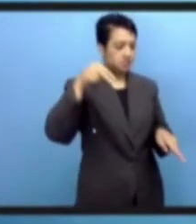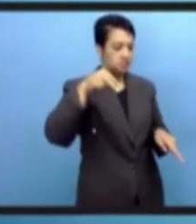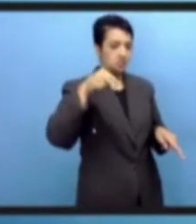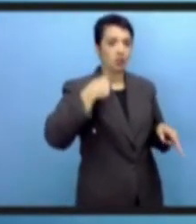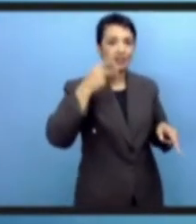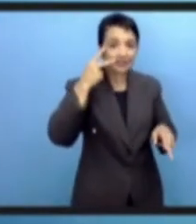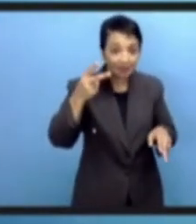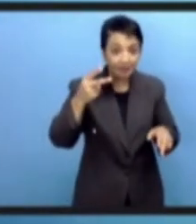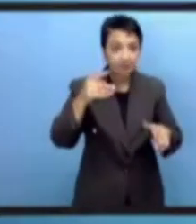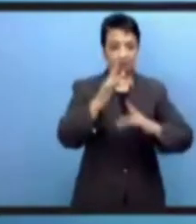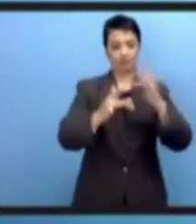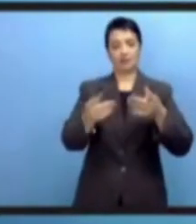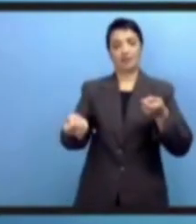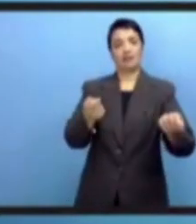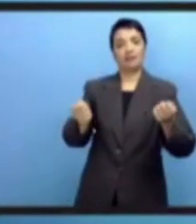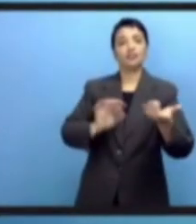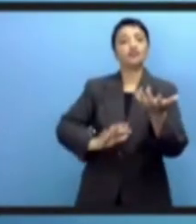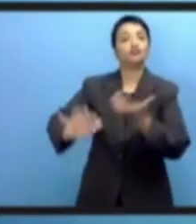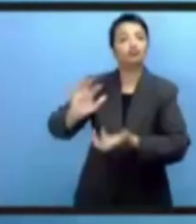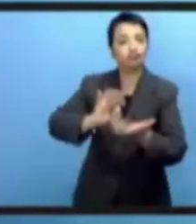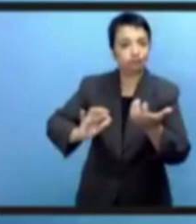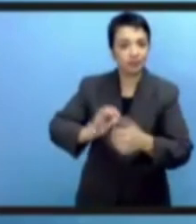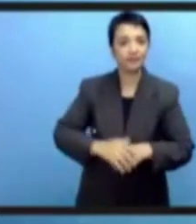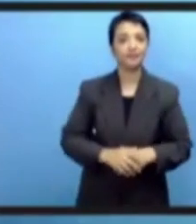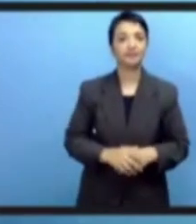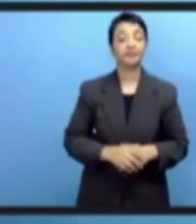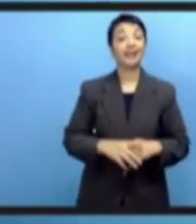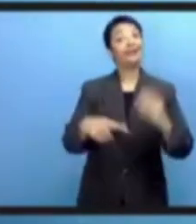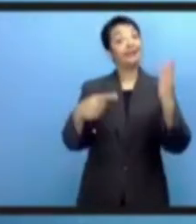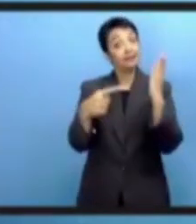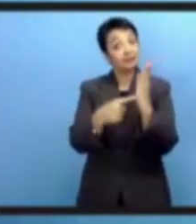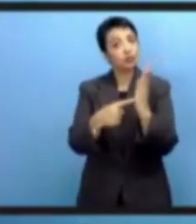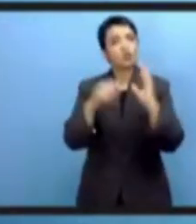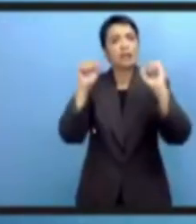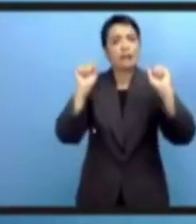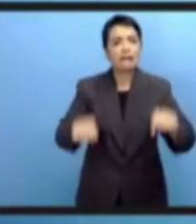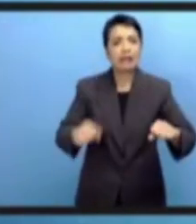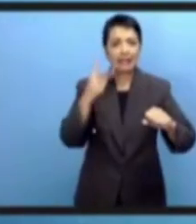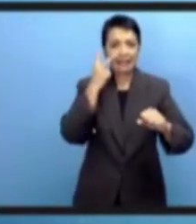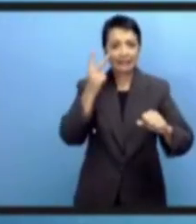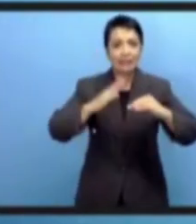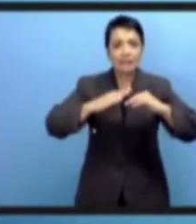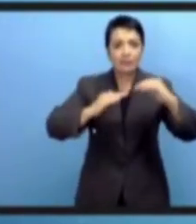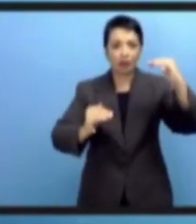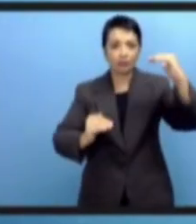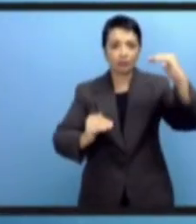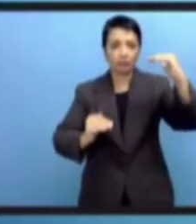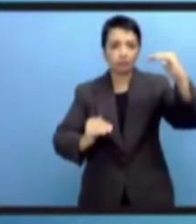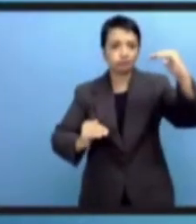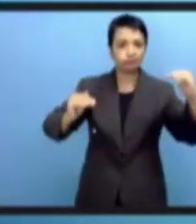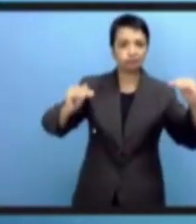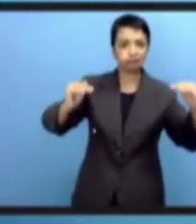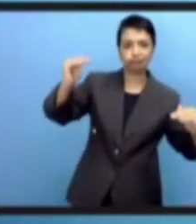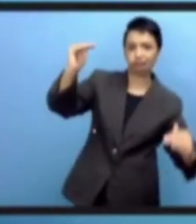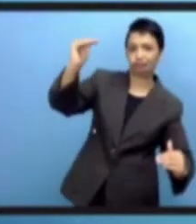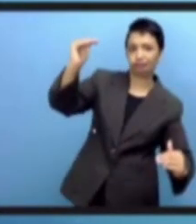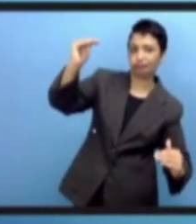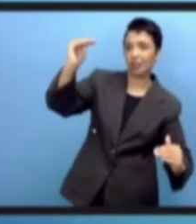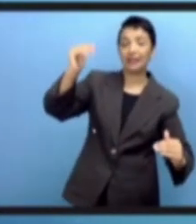дисбаланс в структурах и неравенства, которые могут